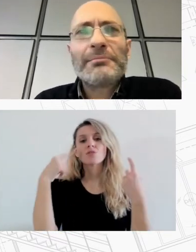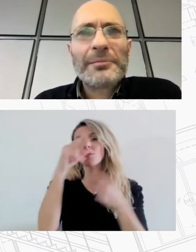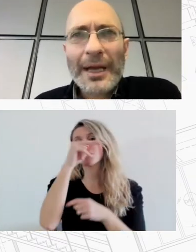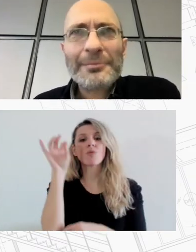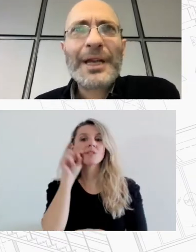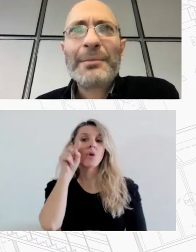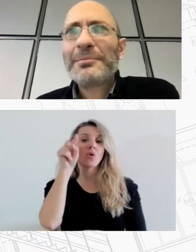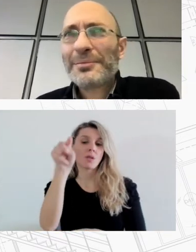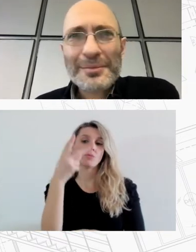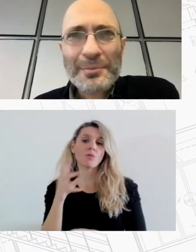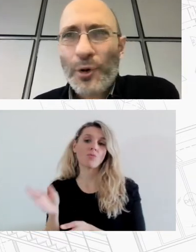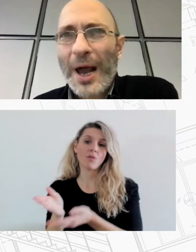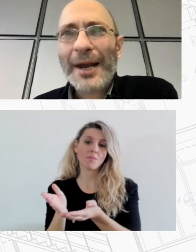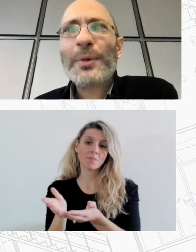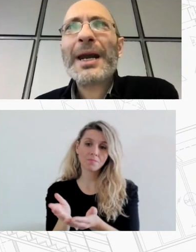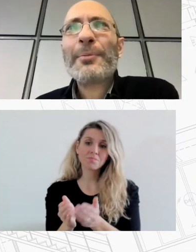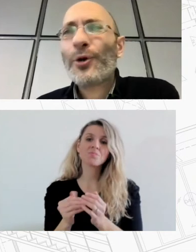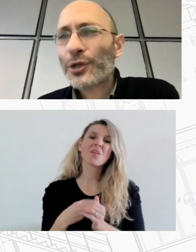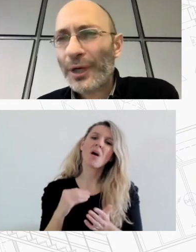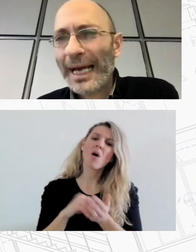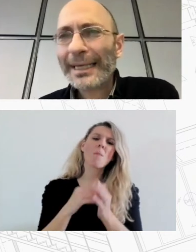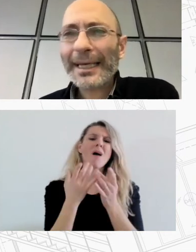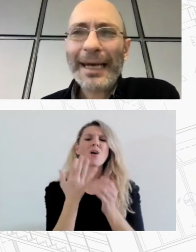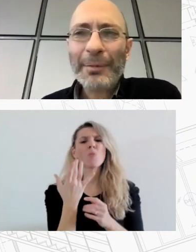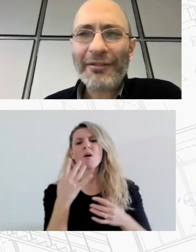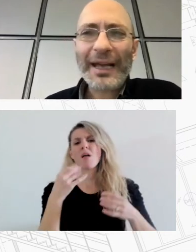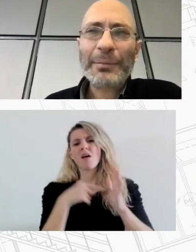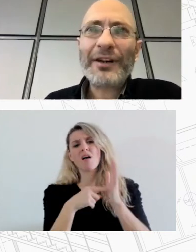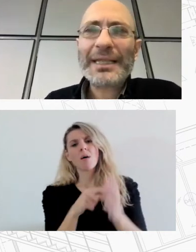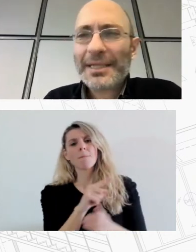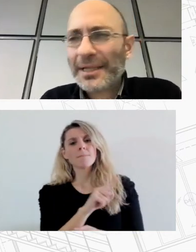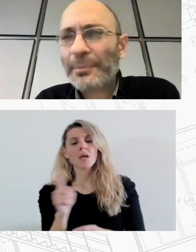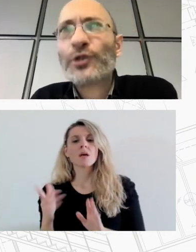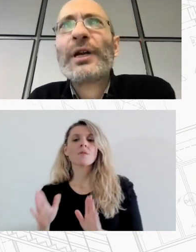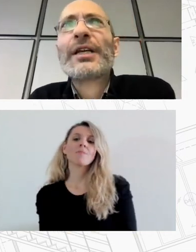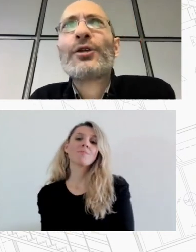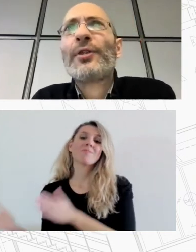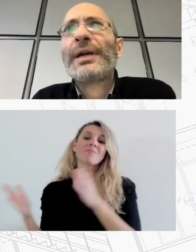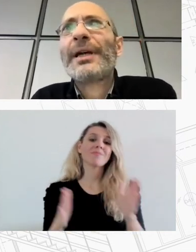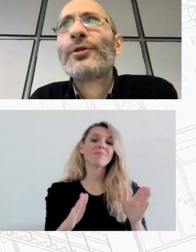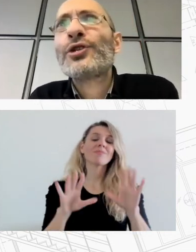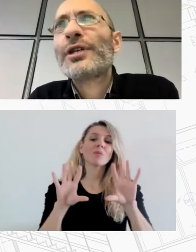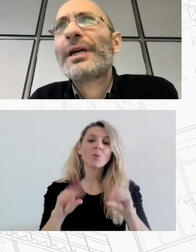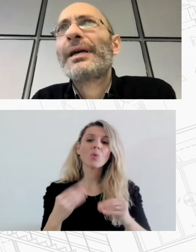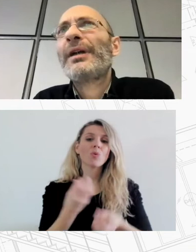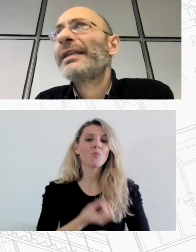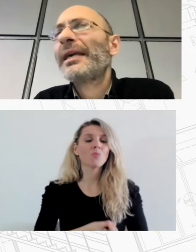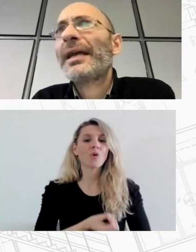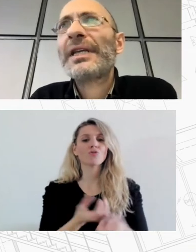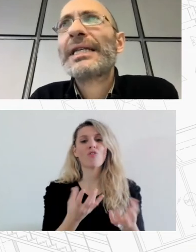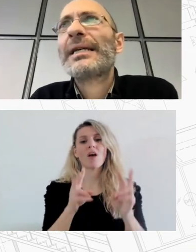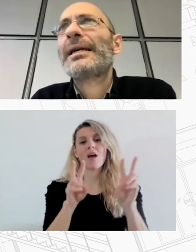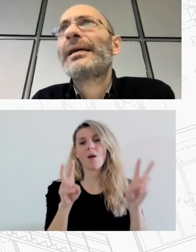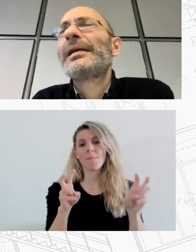να μην πω άλλα νούμερα να προχωρήσω λιγάκι για την άλλη πλευρά την πλευρά της προσφοράς και τοποθέματος η μελέτη